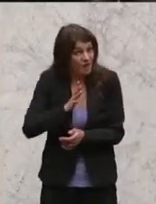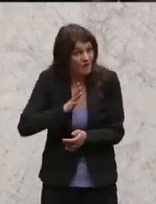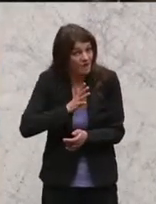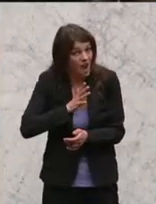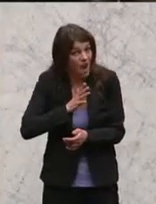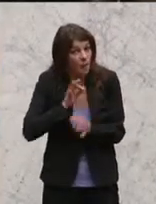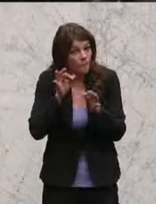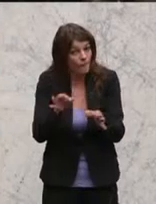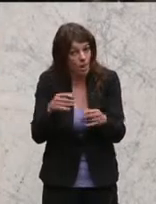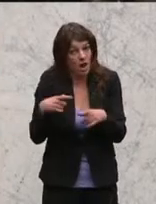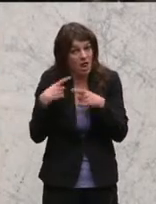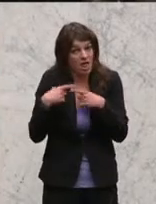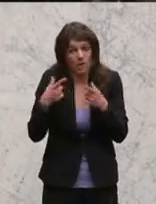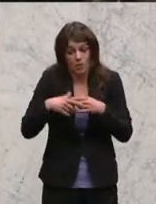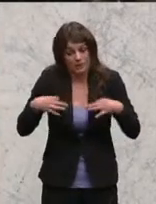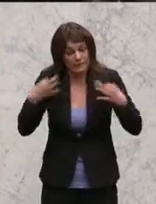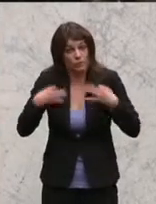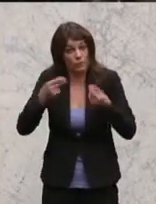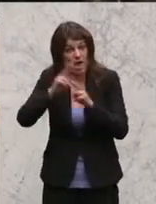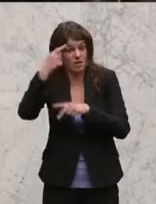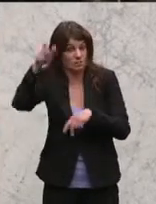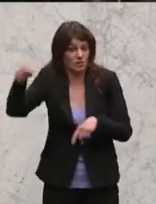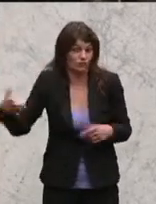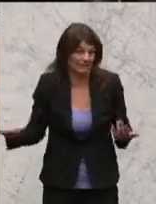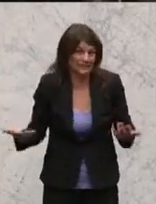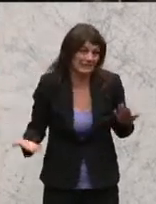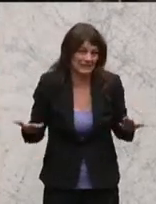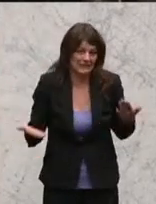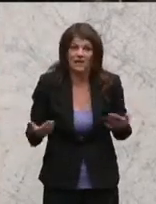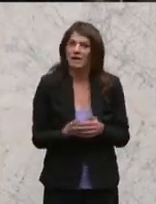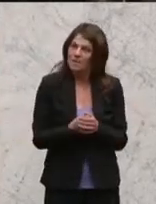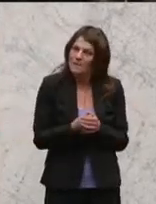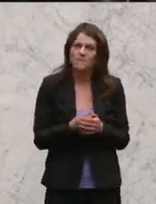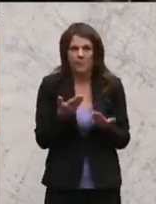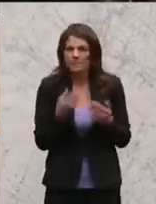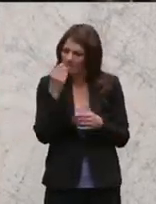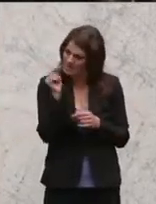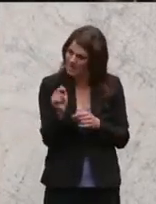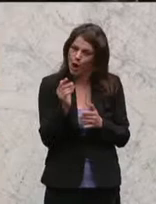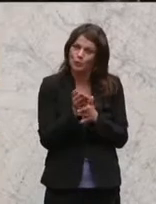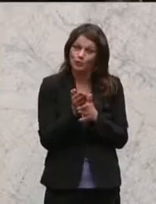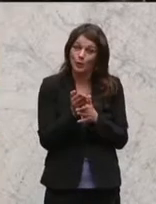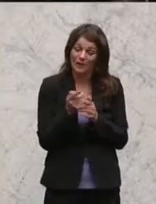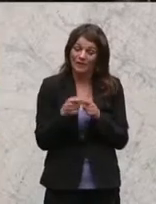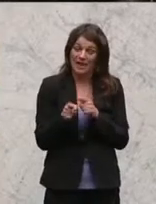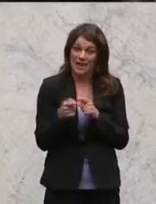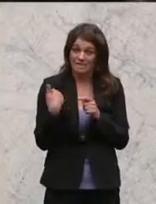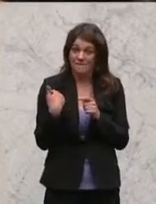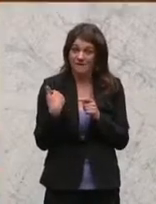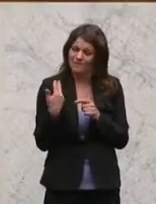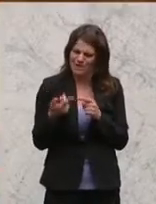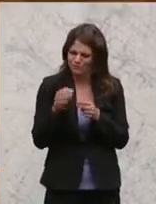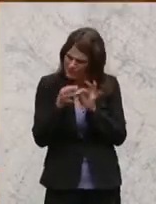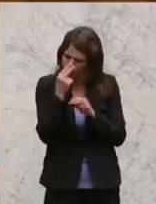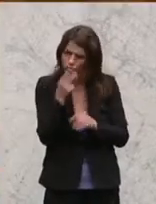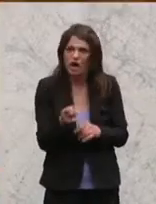Leib und Leben bzw. Gesundheit anderer Personen darstellt. Und ich glaube, dass dort möglicherweise eine Fehlerquelle liegt, wo man hinschauen muss,